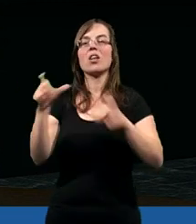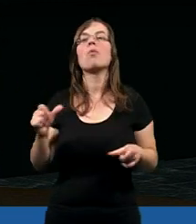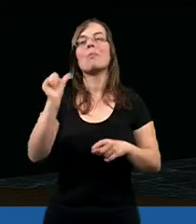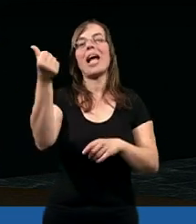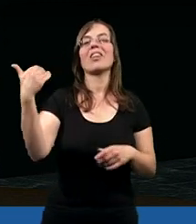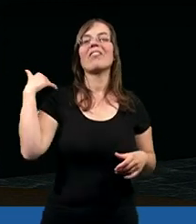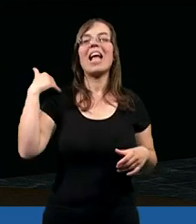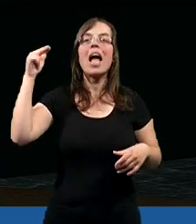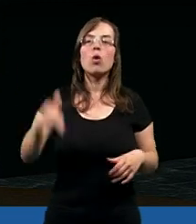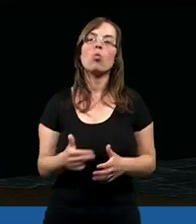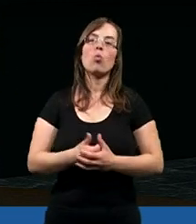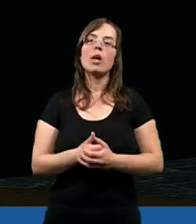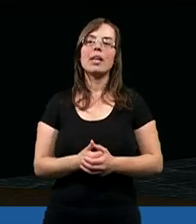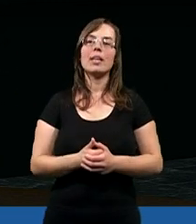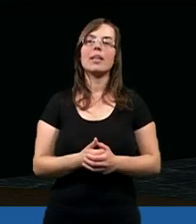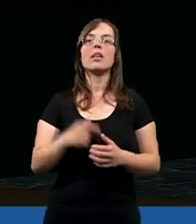czasie, w pierwszym wieku,